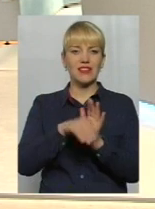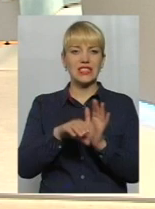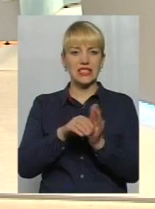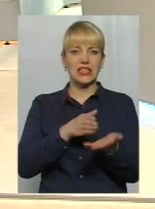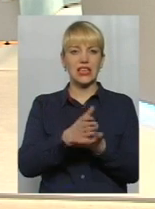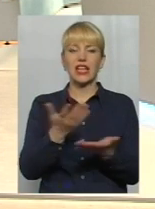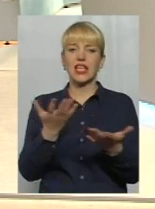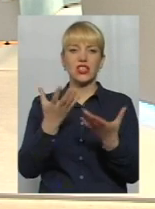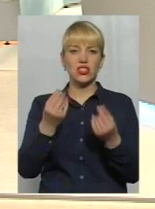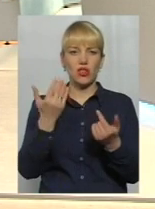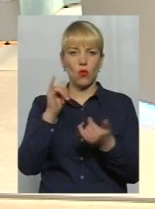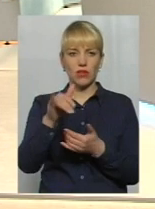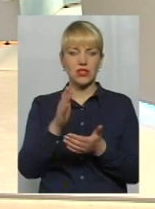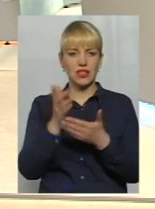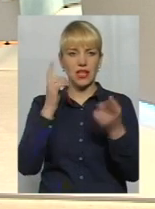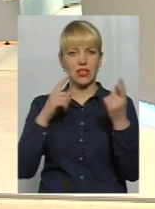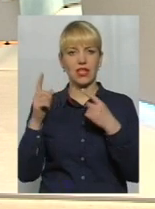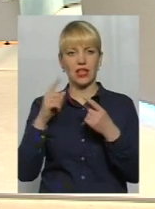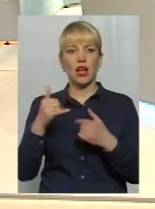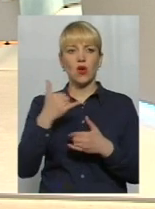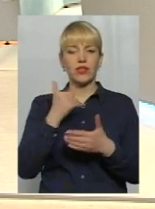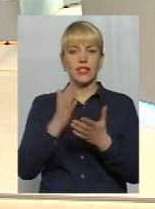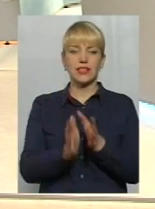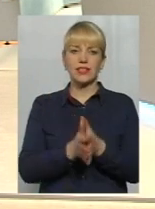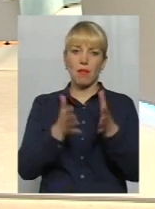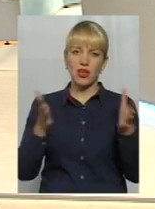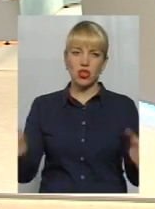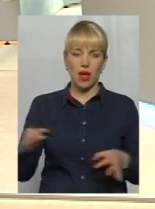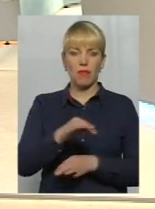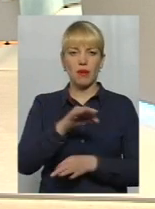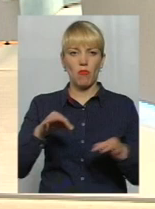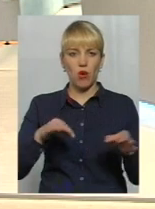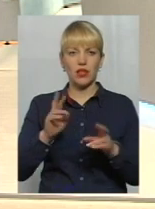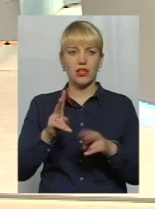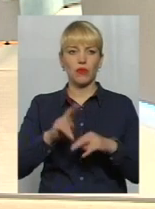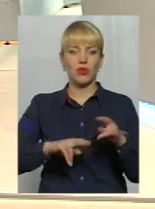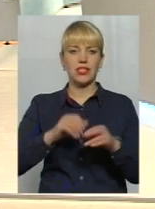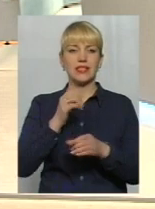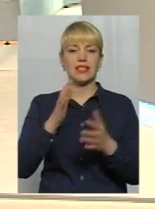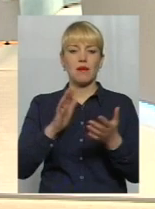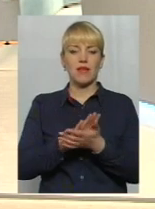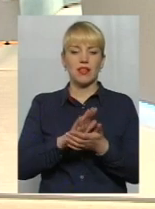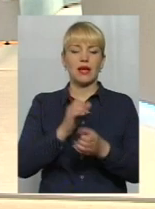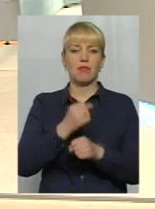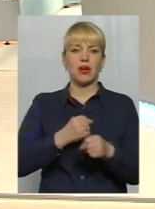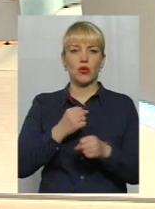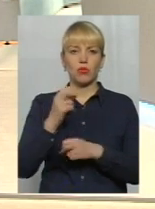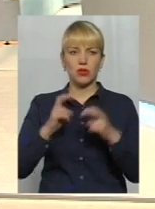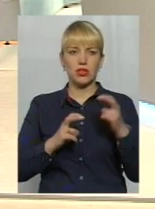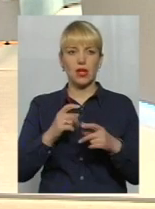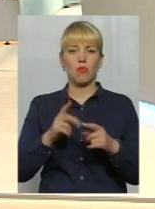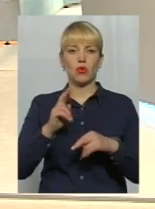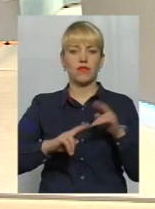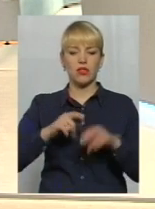Я відповім на це питання. В нас є і масштабні проекти, такі як будівництво сміттєпереробного заводу, будівництво логістичного